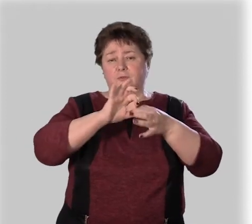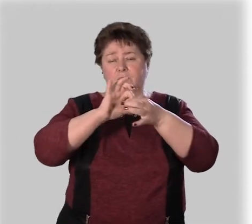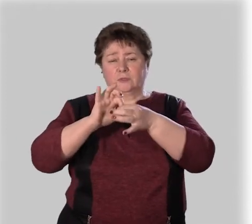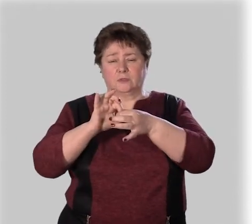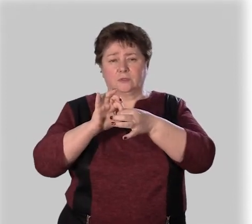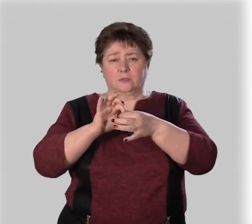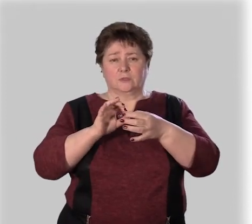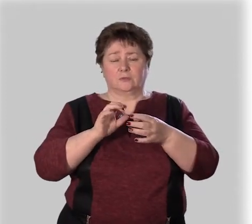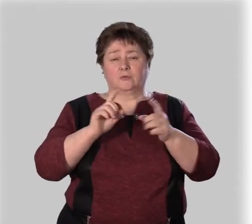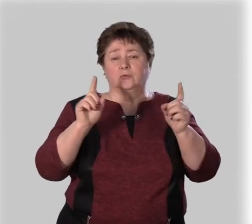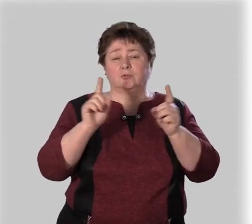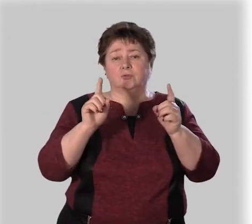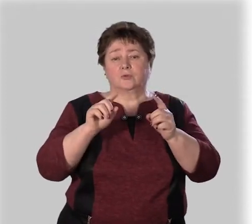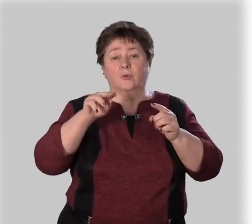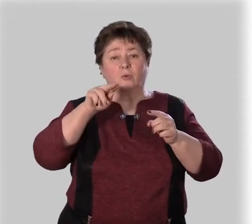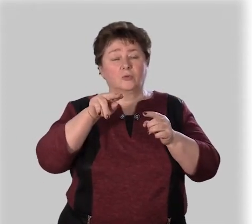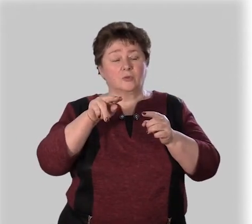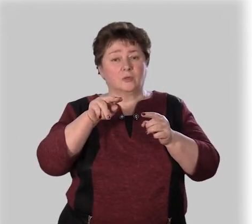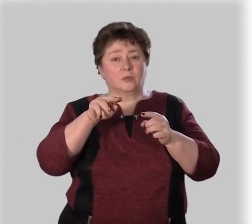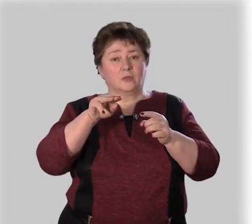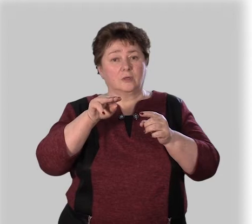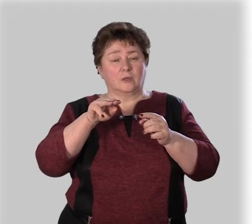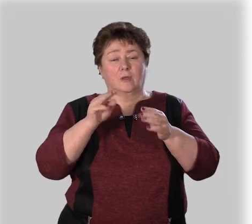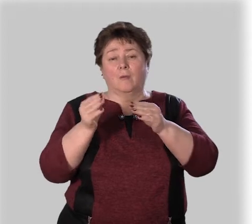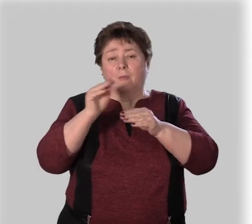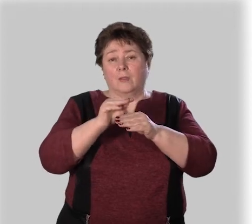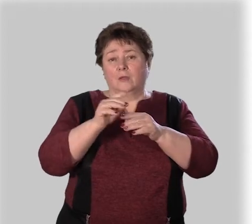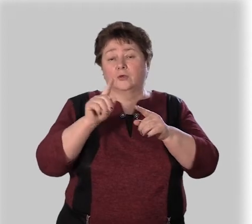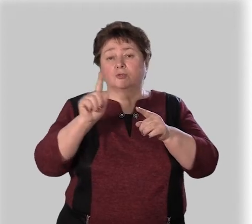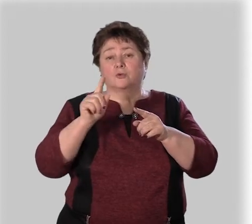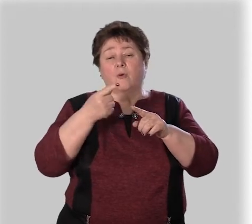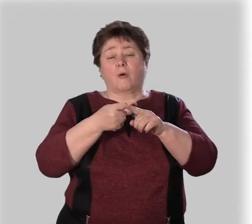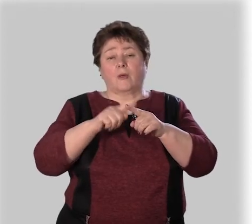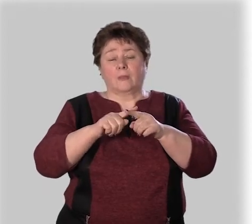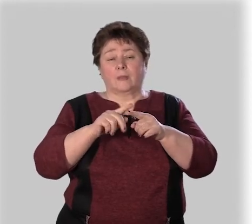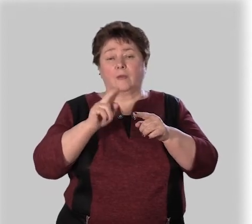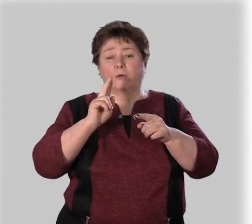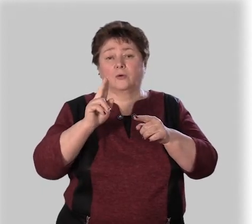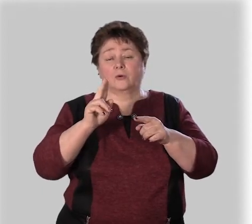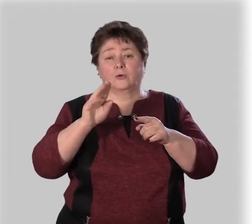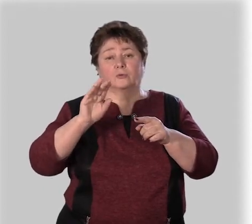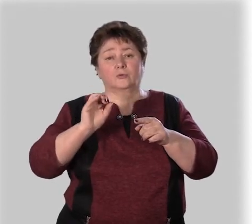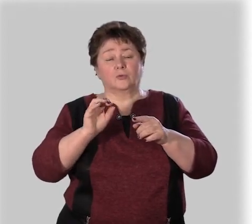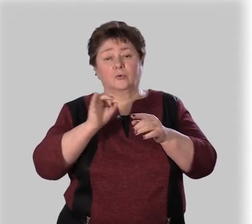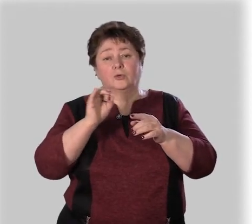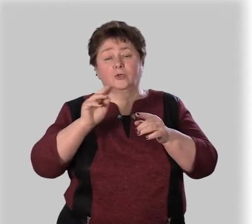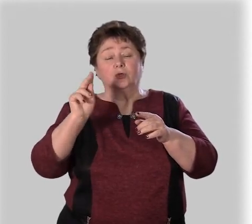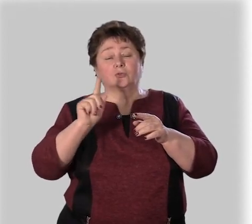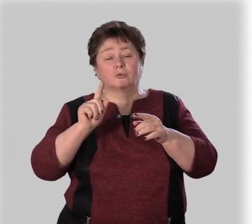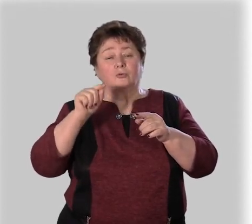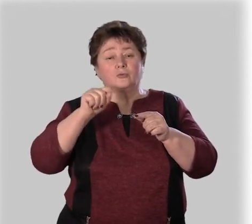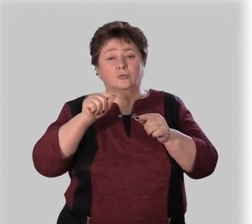следующих предложениях. Что ты подложил? Что это? Кто и что тут